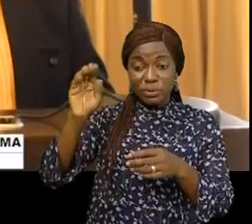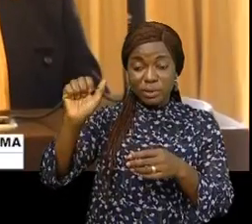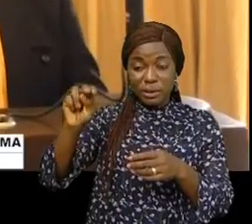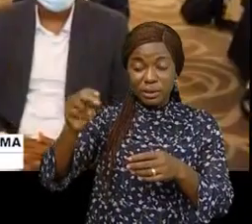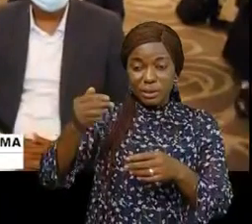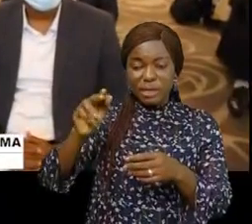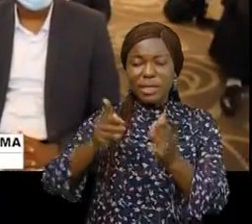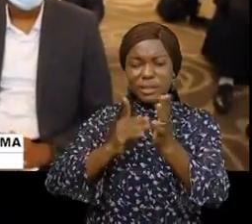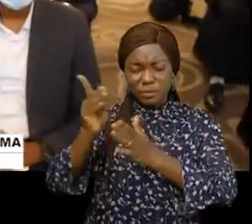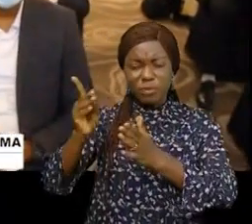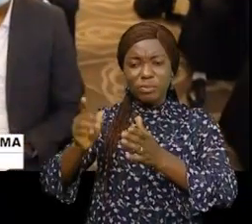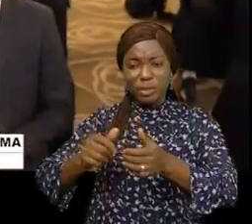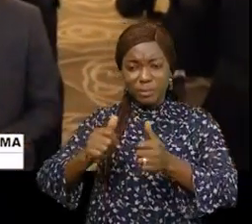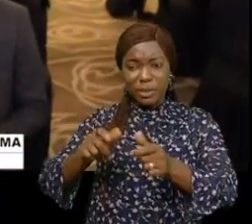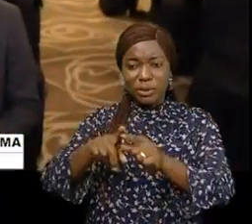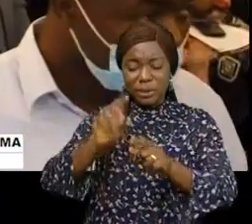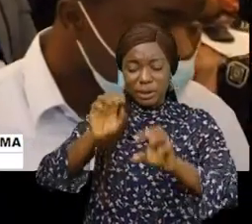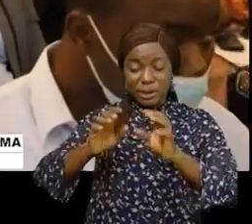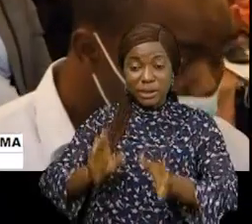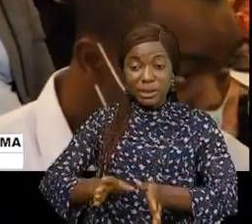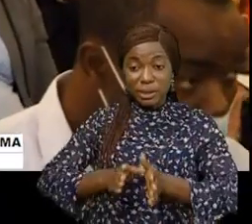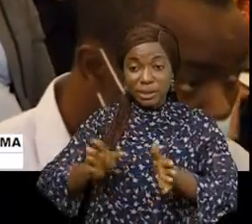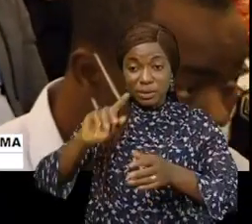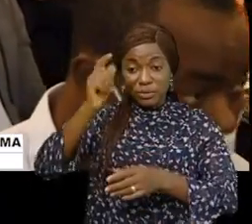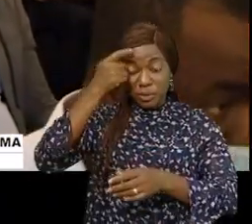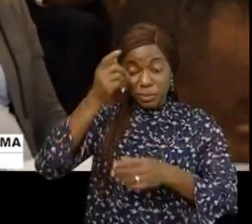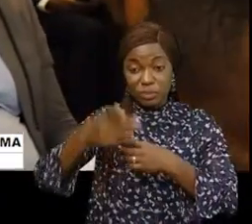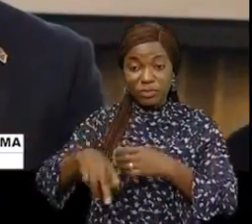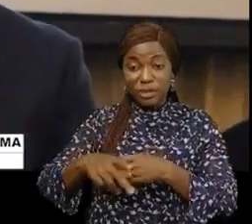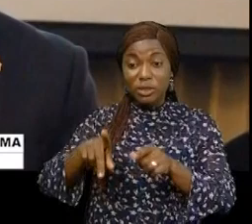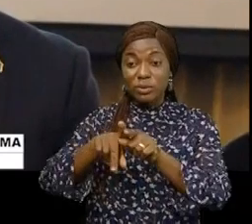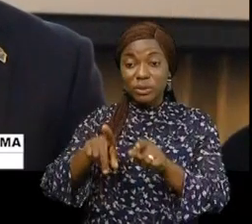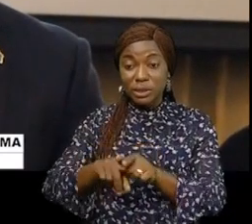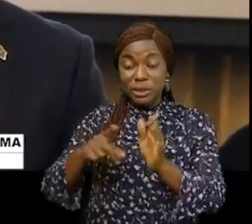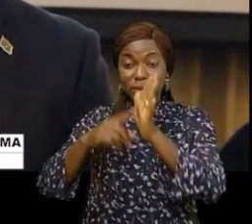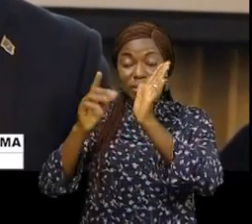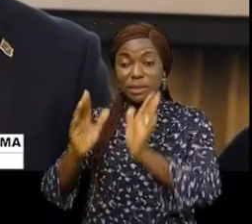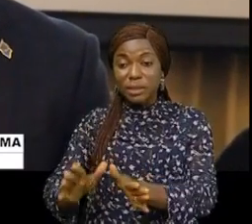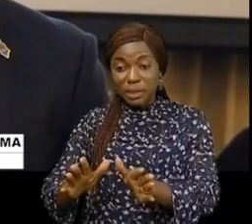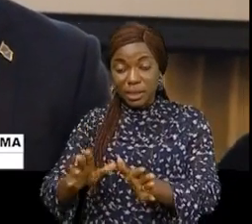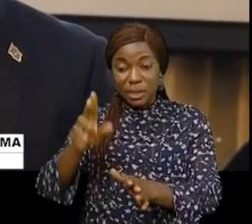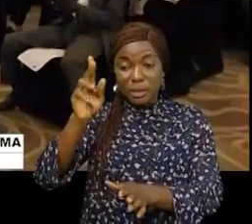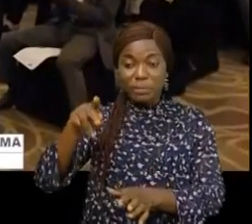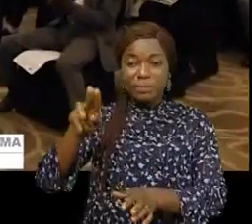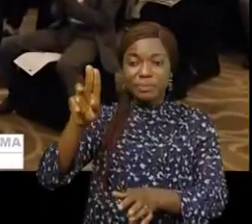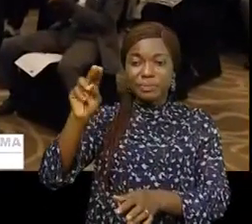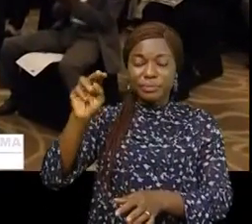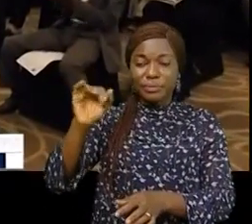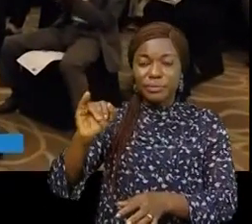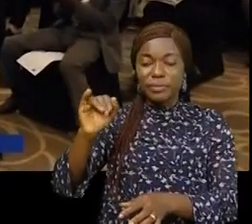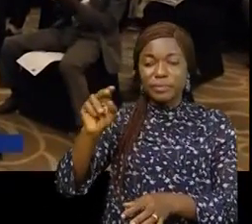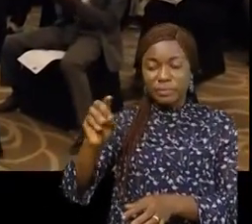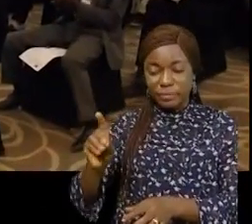également de plus belle manière par le secrétaire exécutif du gouvernement provincial et le représentant du PNUD s'était avant le